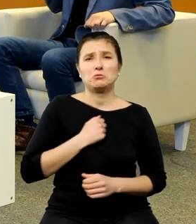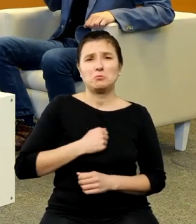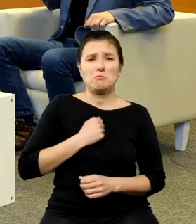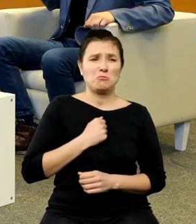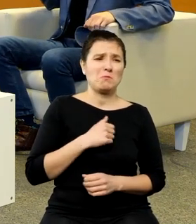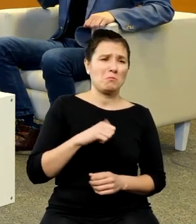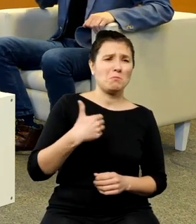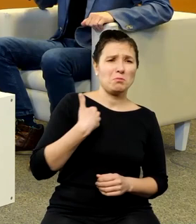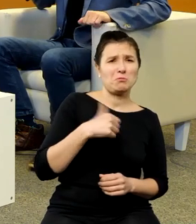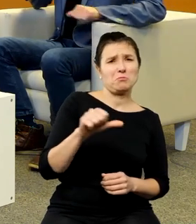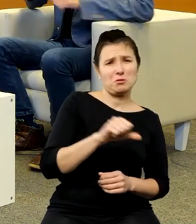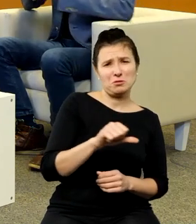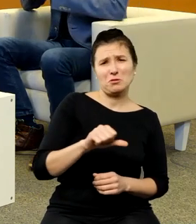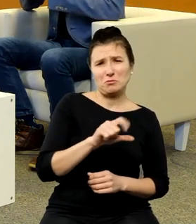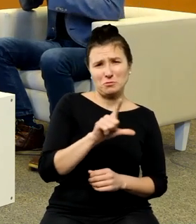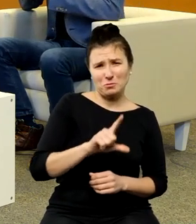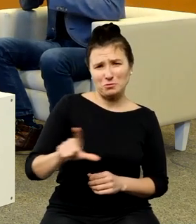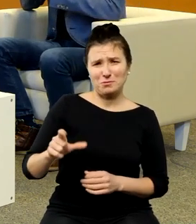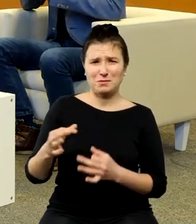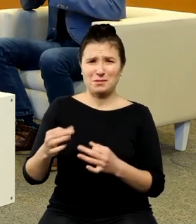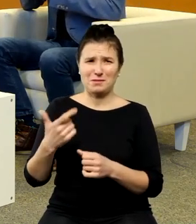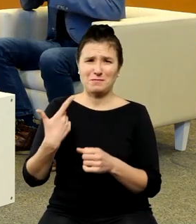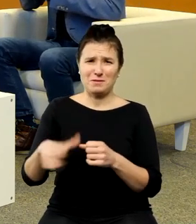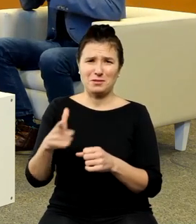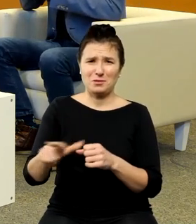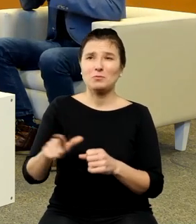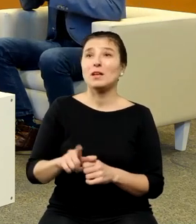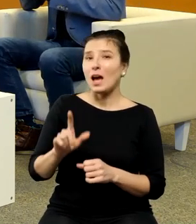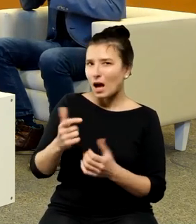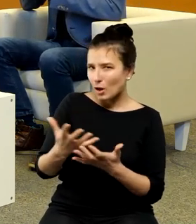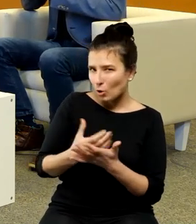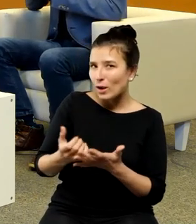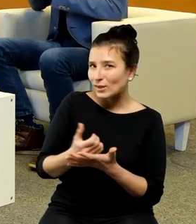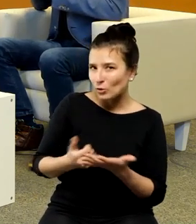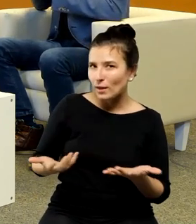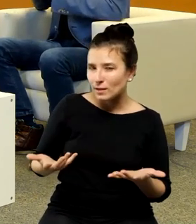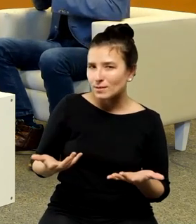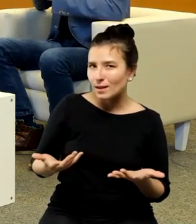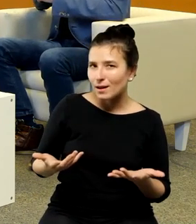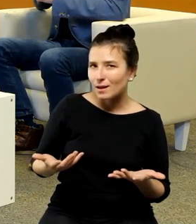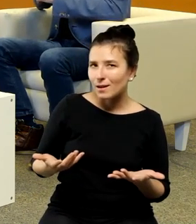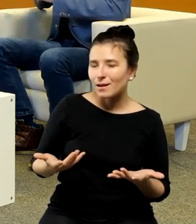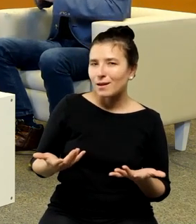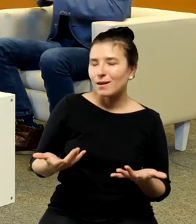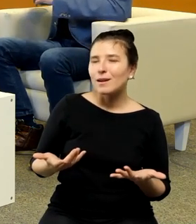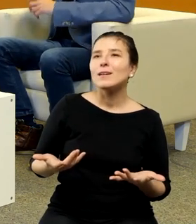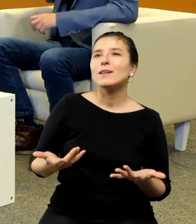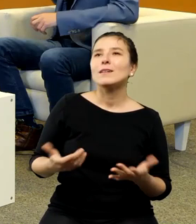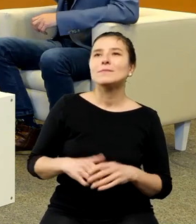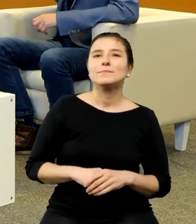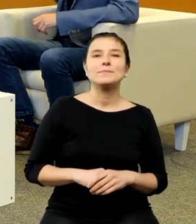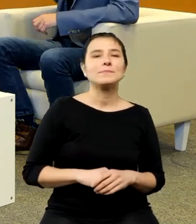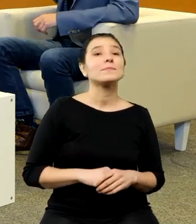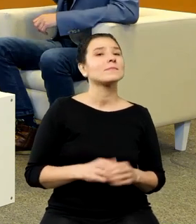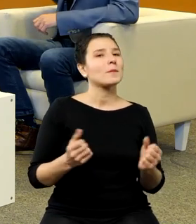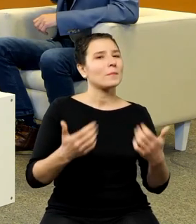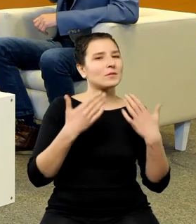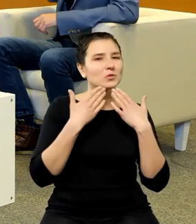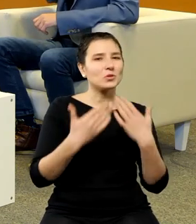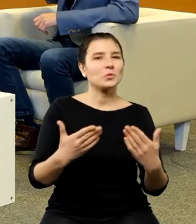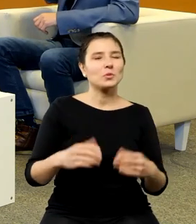kolekcjonerską to jest 10 groszy kolekcjonerską kolekcjonerską powinniśmy to przemyśleć bardzo państwu dziękuję